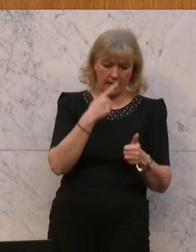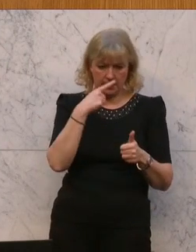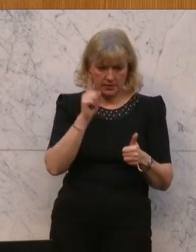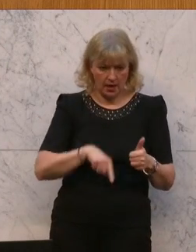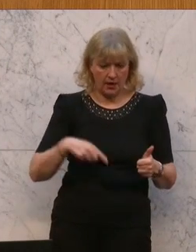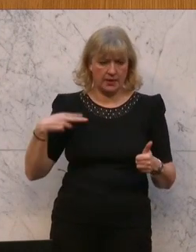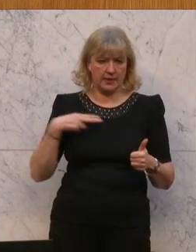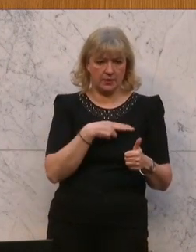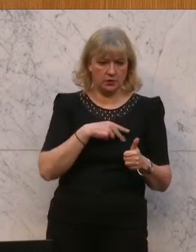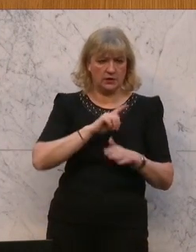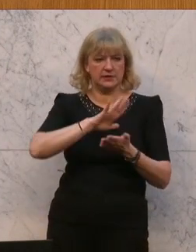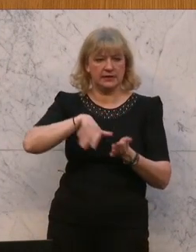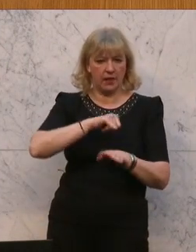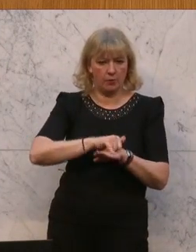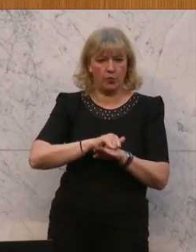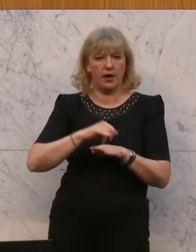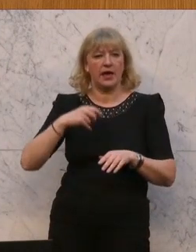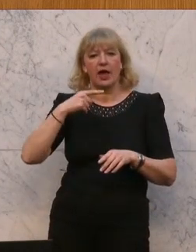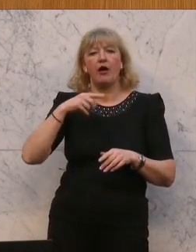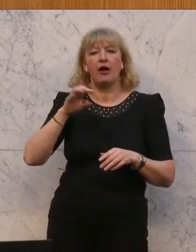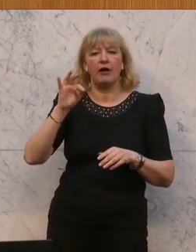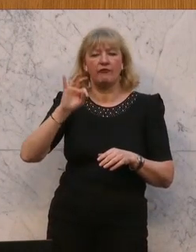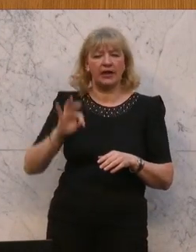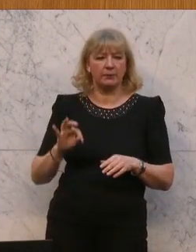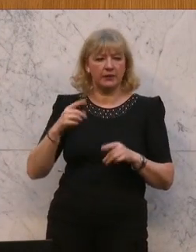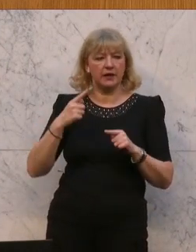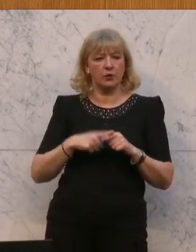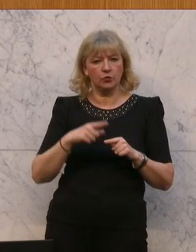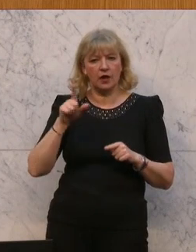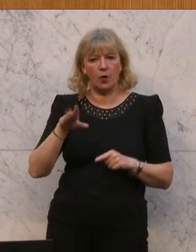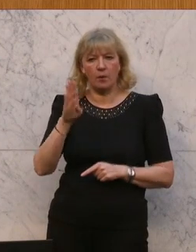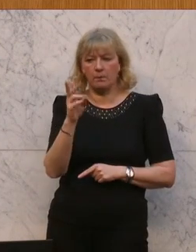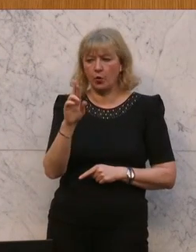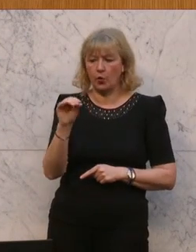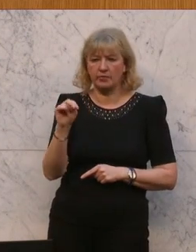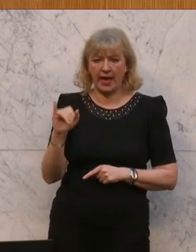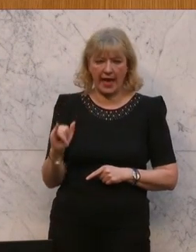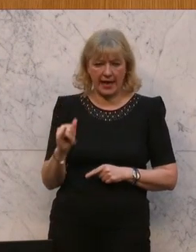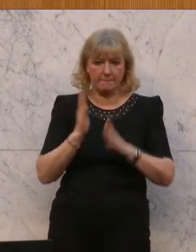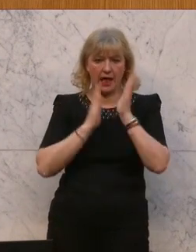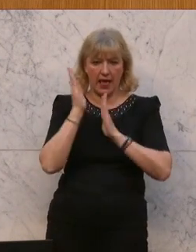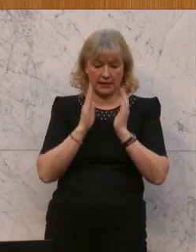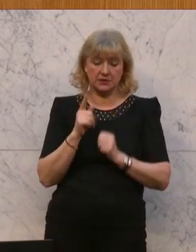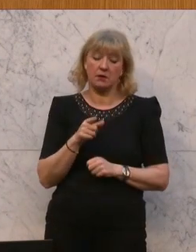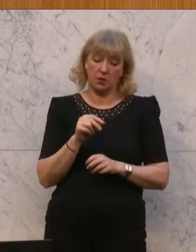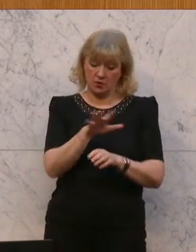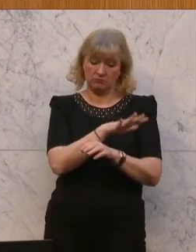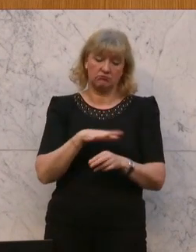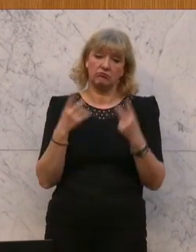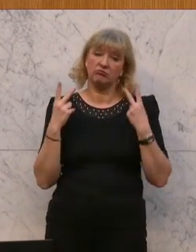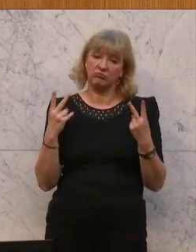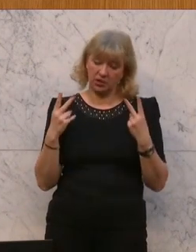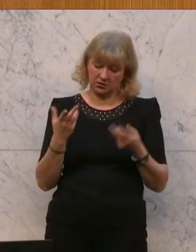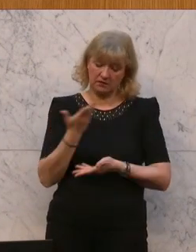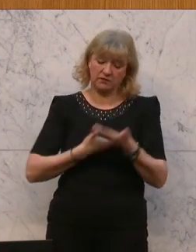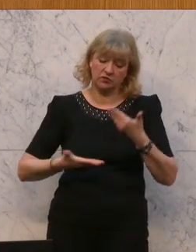Indonesien, Singapur, die Philippinen, Malaysia und auch Brunei. Und das zeigt schon, was für ein wichtiger Raum das ist, ein wirtschaftlich starker